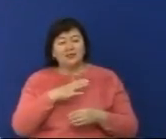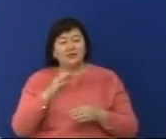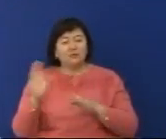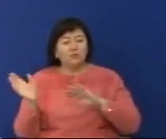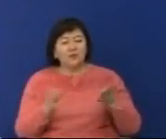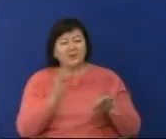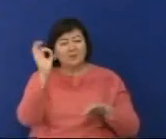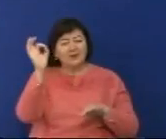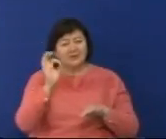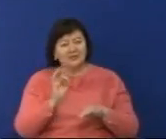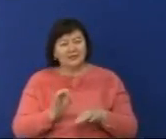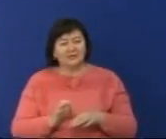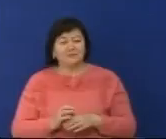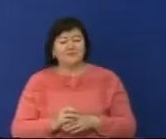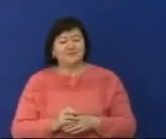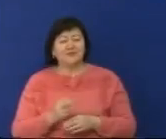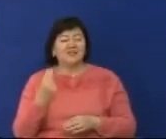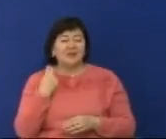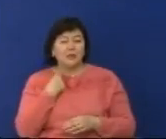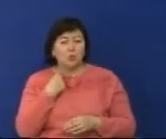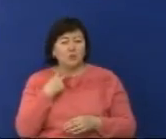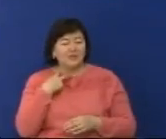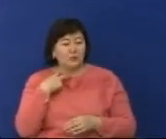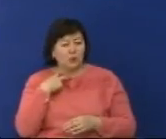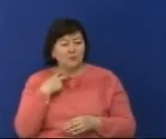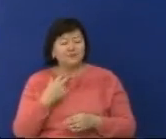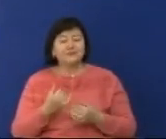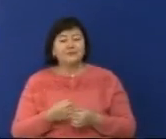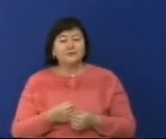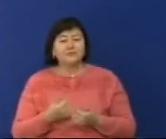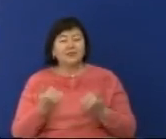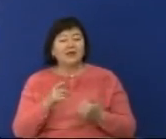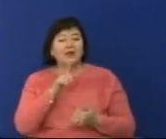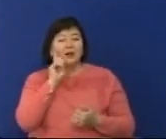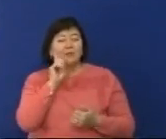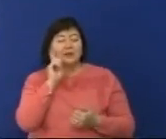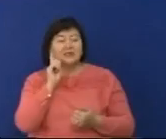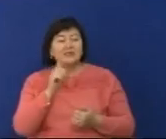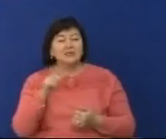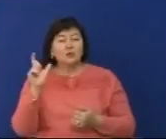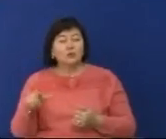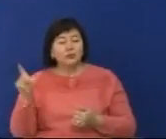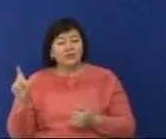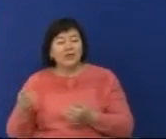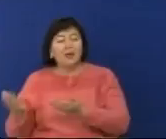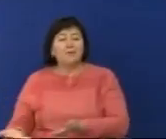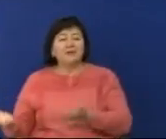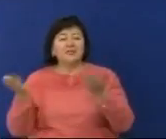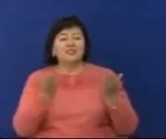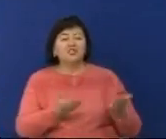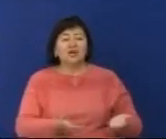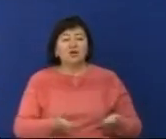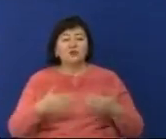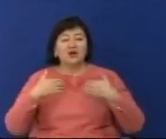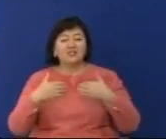ғуантты. Баста атауының өзі жастарды өз үсін бастауға шақырат. Ал оның табысты болу